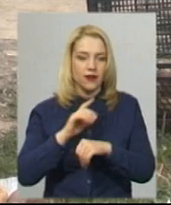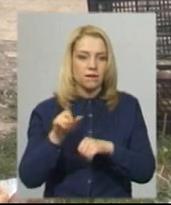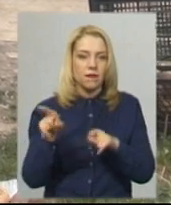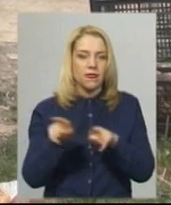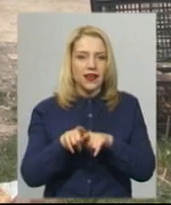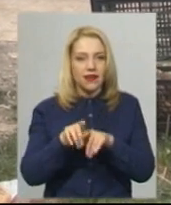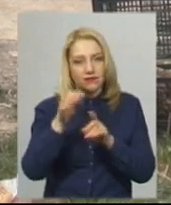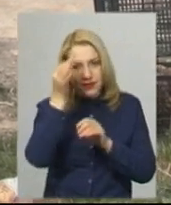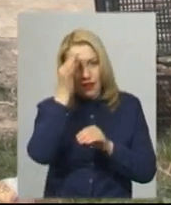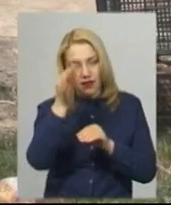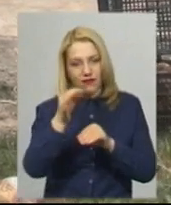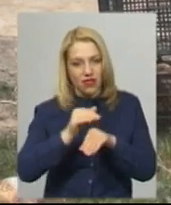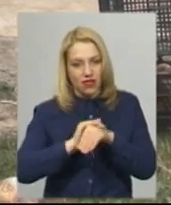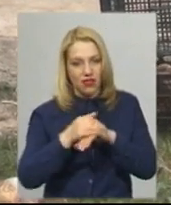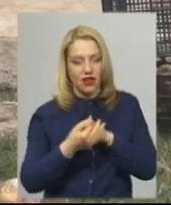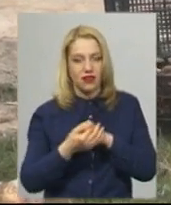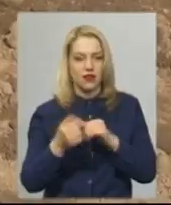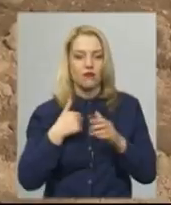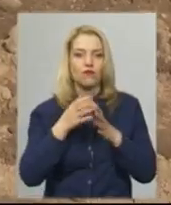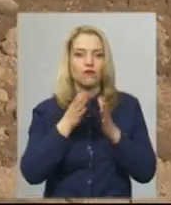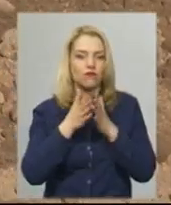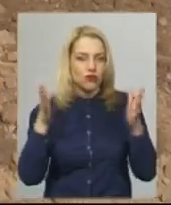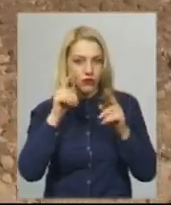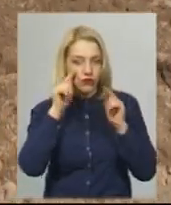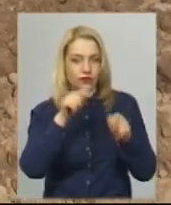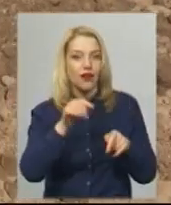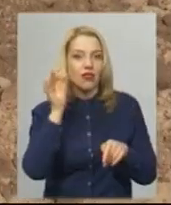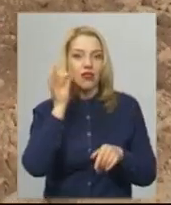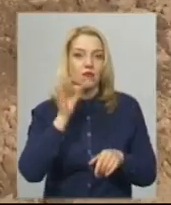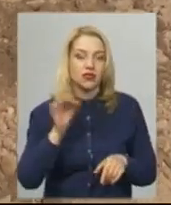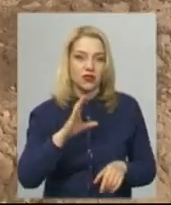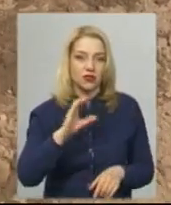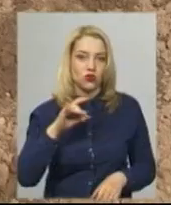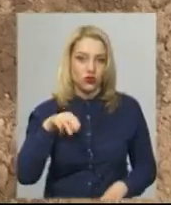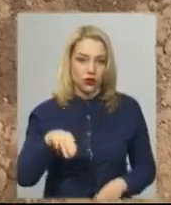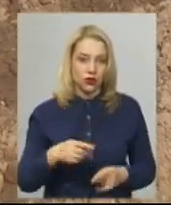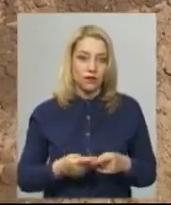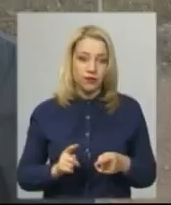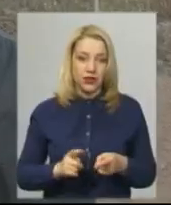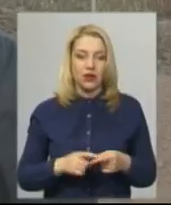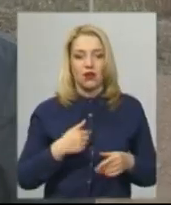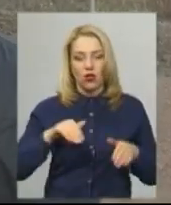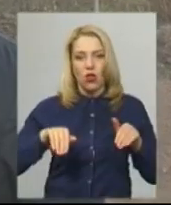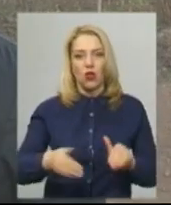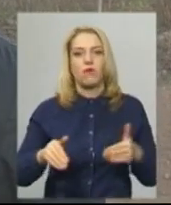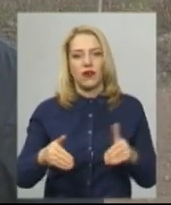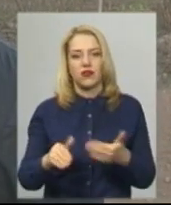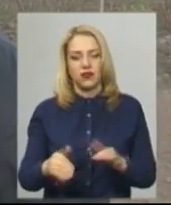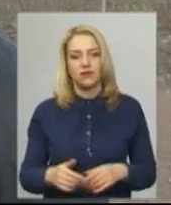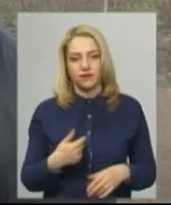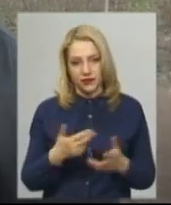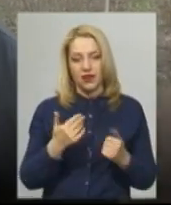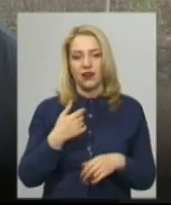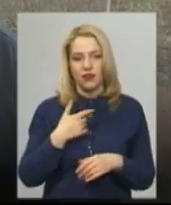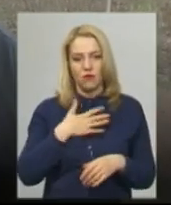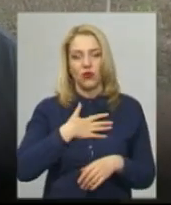рівненька. Ну, я більше на німецькі сорта. Город Валентина з донькою Тетяною саджають під лопату. Так, вже полюбила,